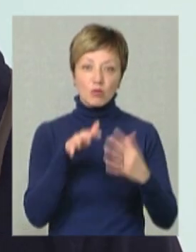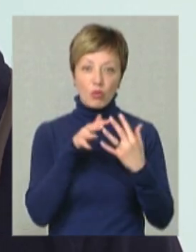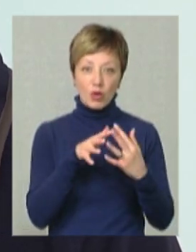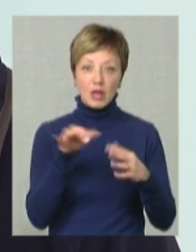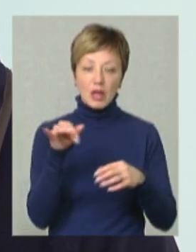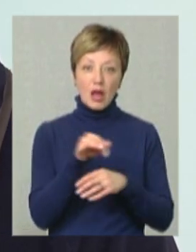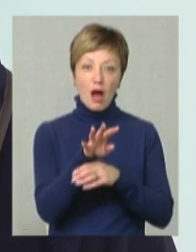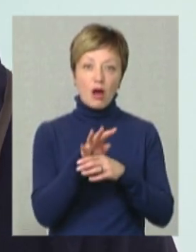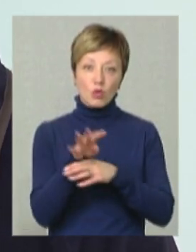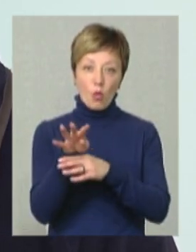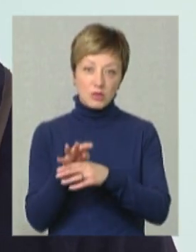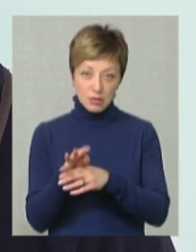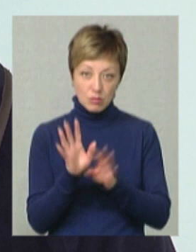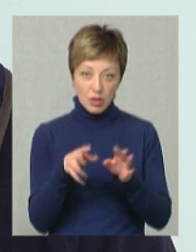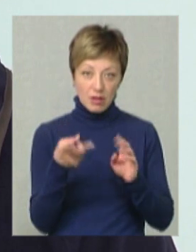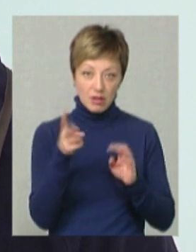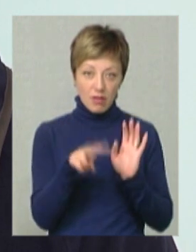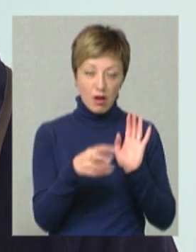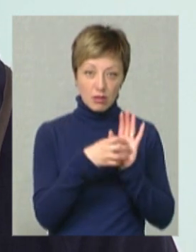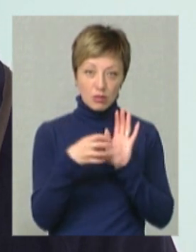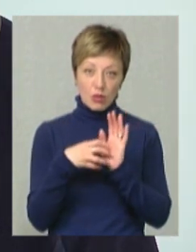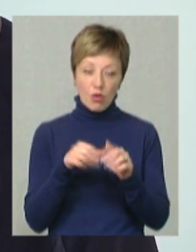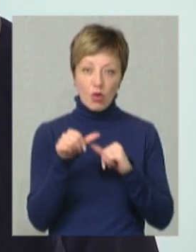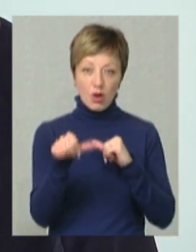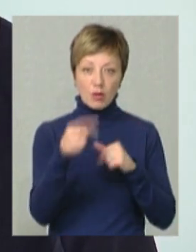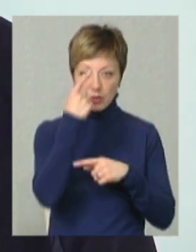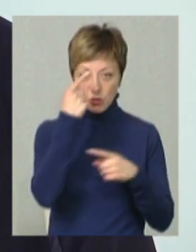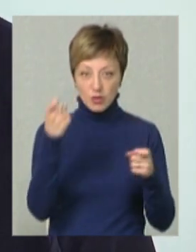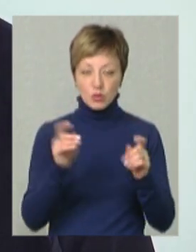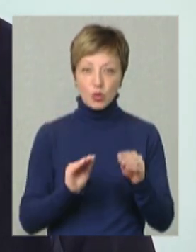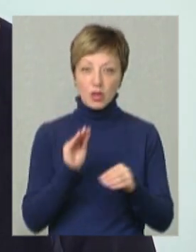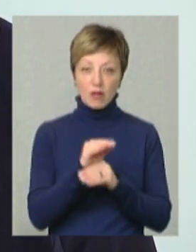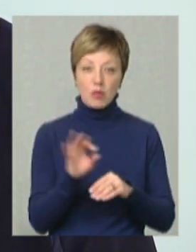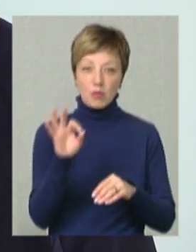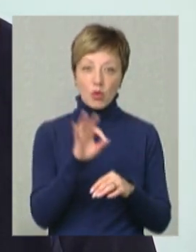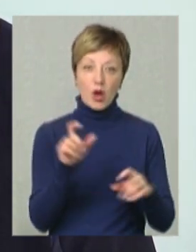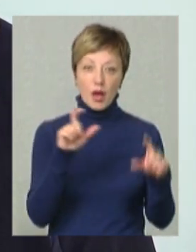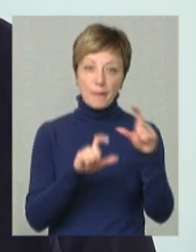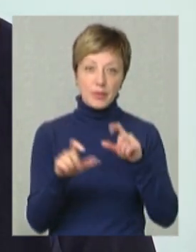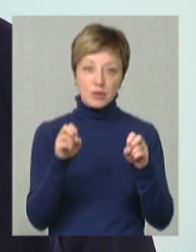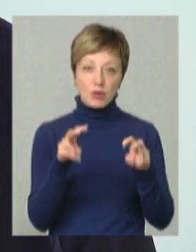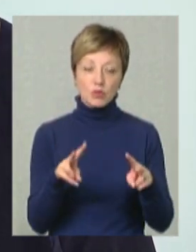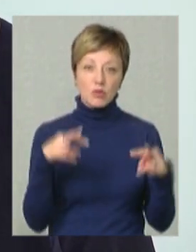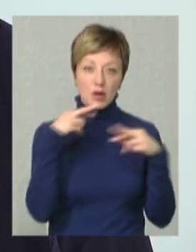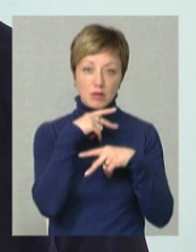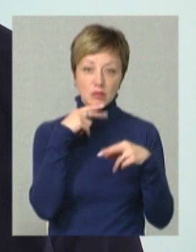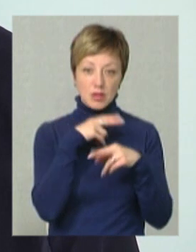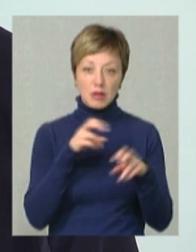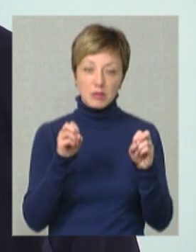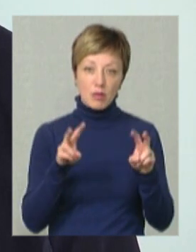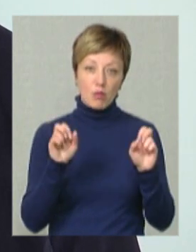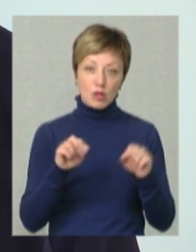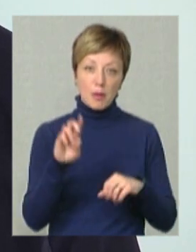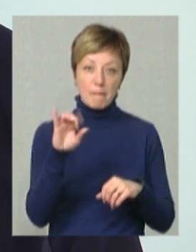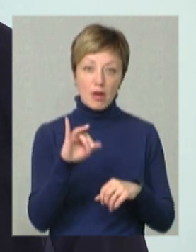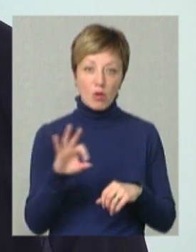арту обстріли, тобто це буде два окремих типи сповіщення. Після цього будемо додавати про хімічну загрозу та про радіаційну небезпеку, можливо